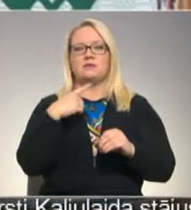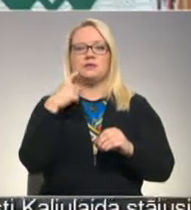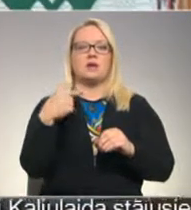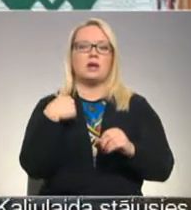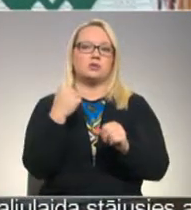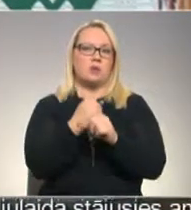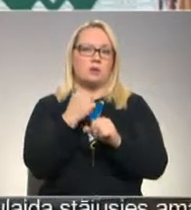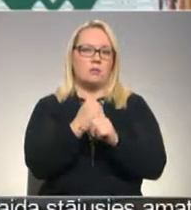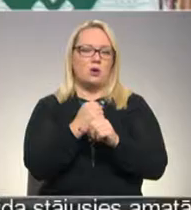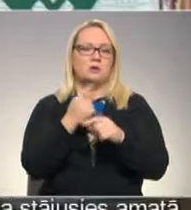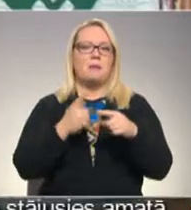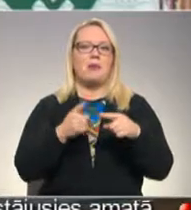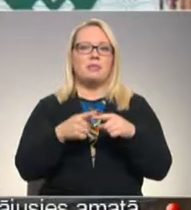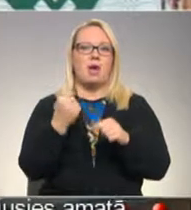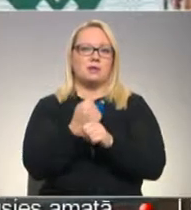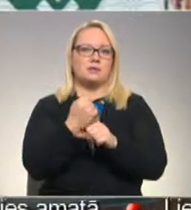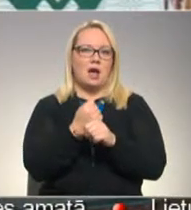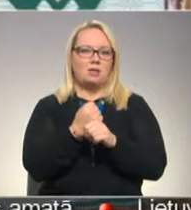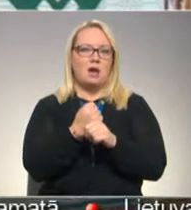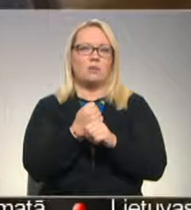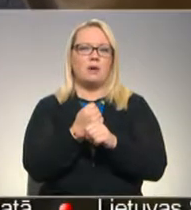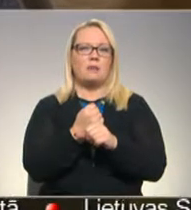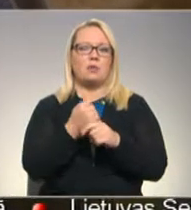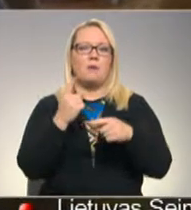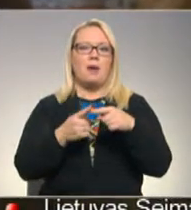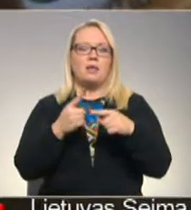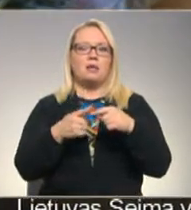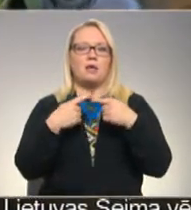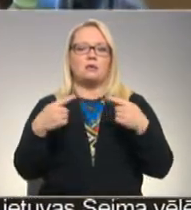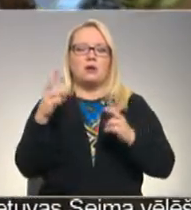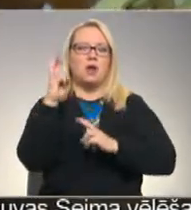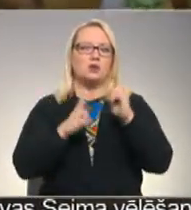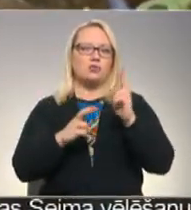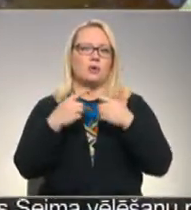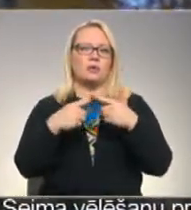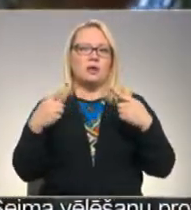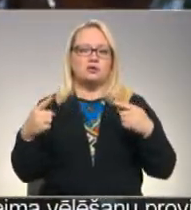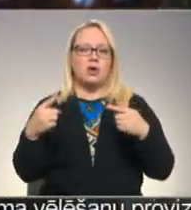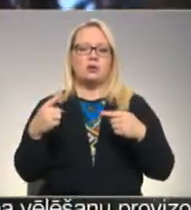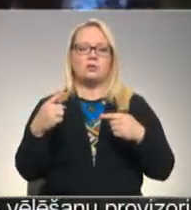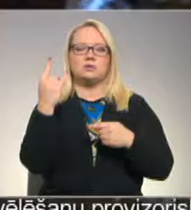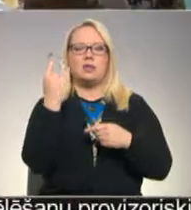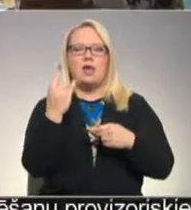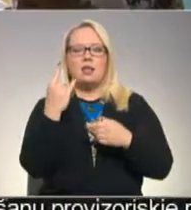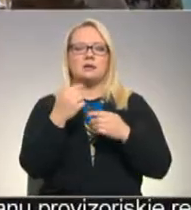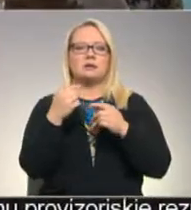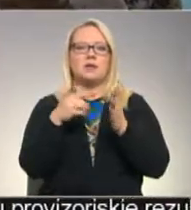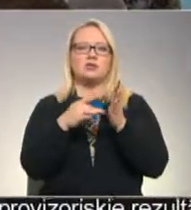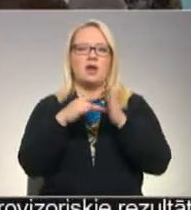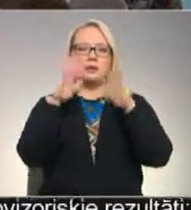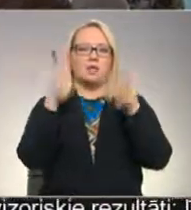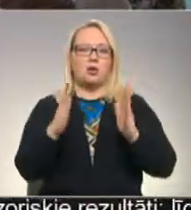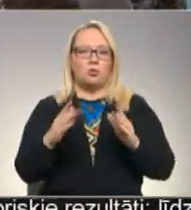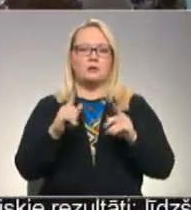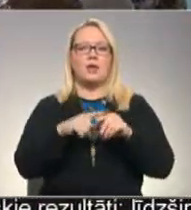metālu izstrādājumiem. No metālu ūžņiem ražoju dažādas lielis, dažādas statujas. Lai rosinātu